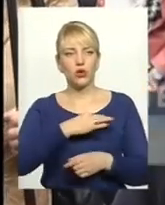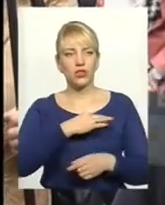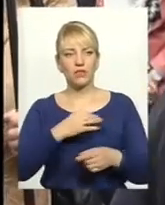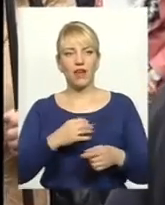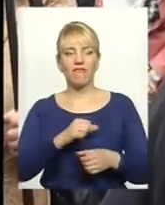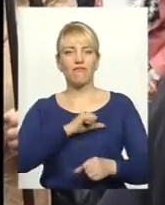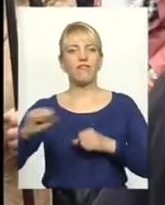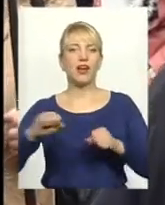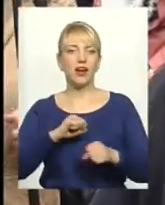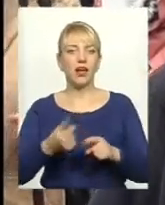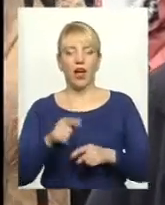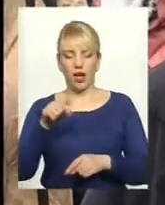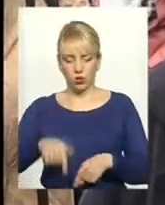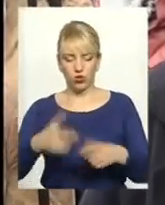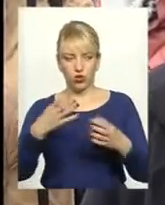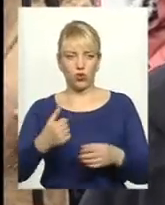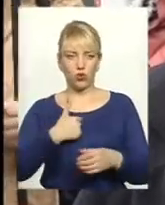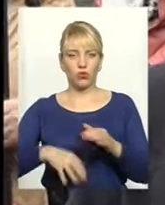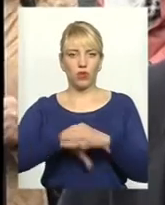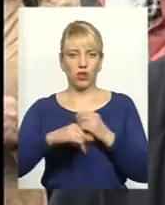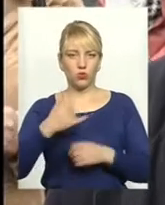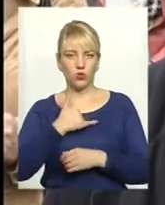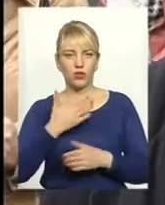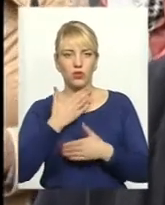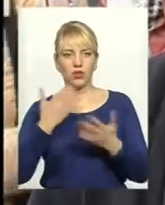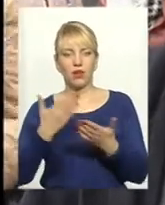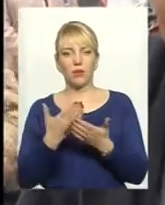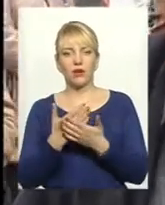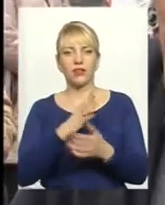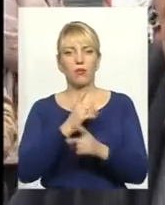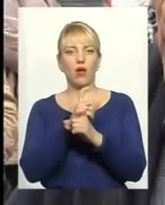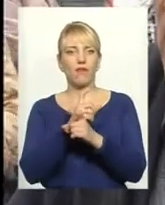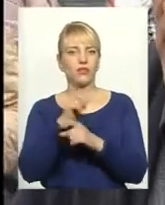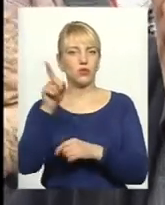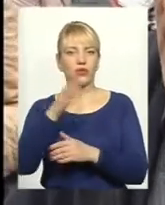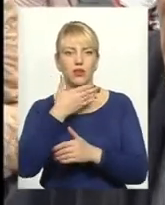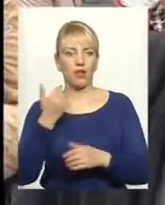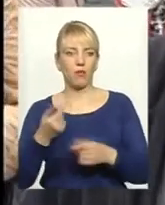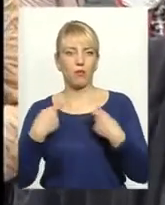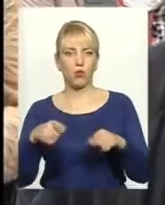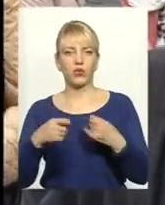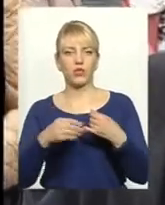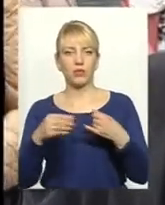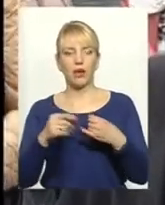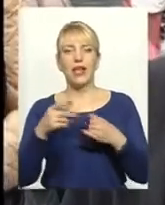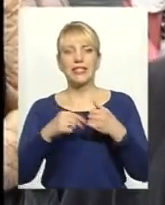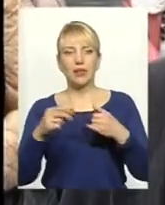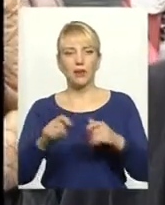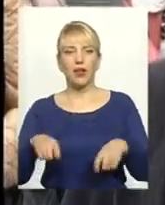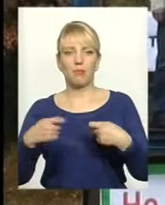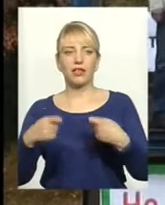розумієте, вони хочуть ще тут нас красти останні. Наприклад, в Лавштві я побував, там нема продажу землі, земля передається по